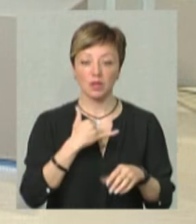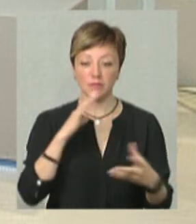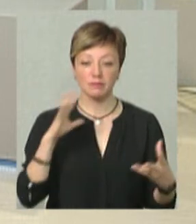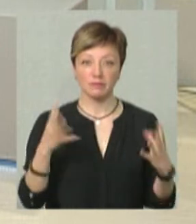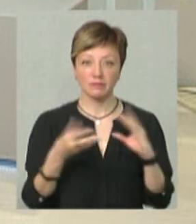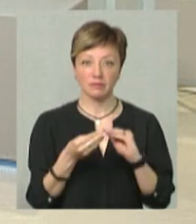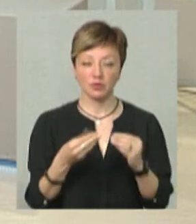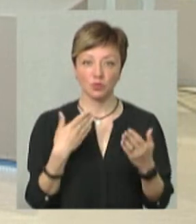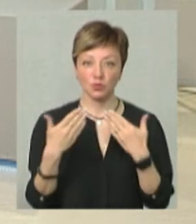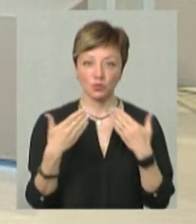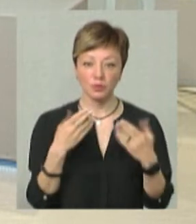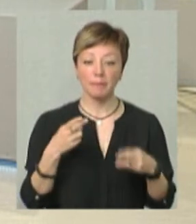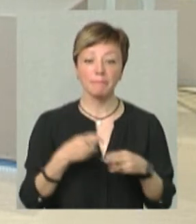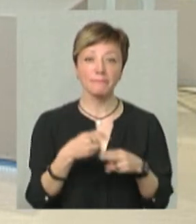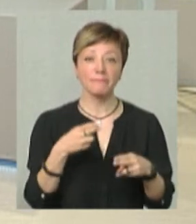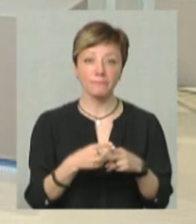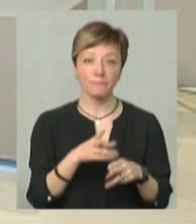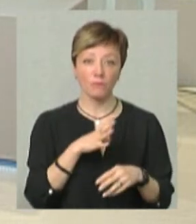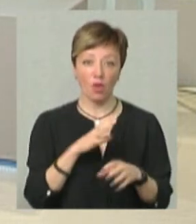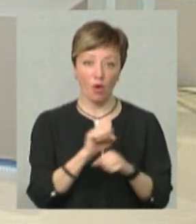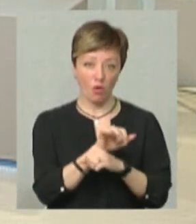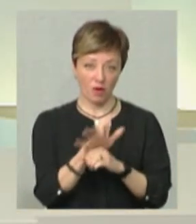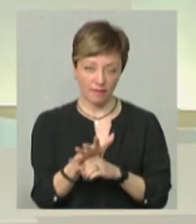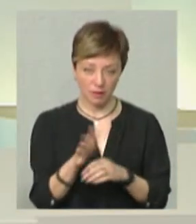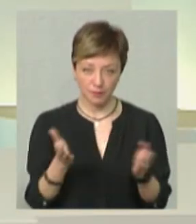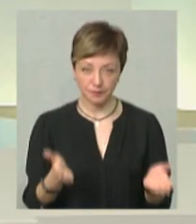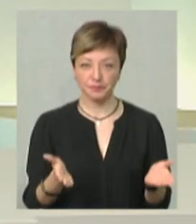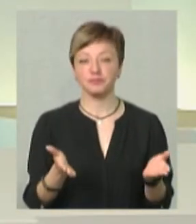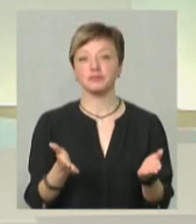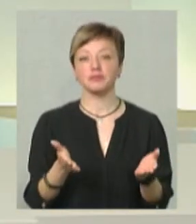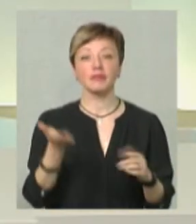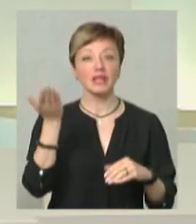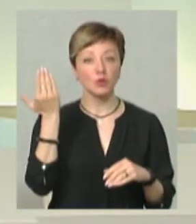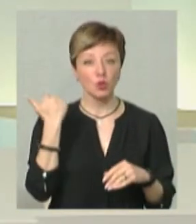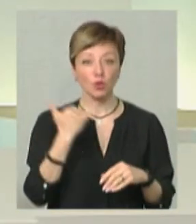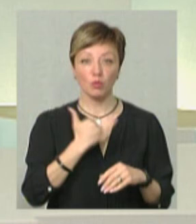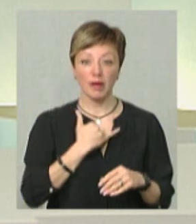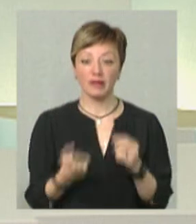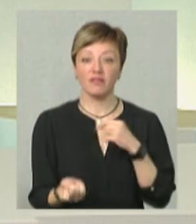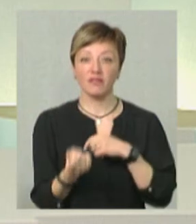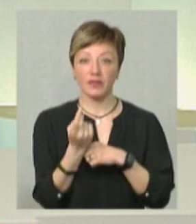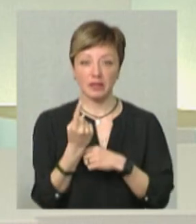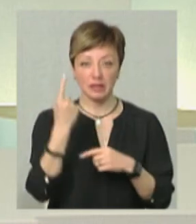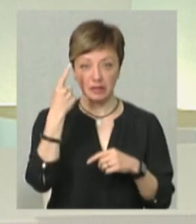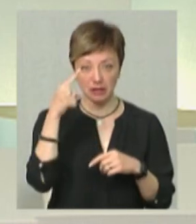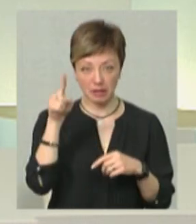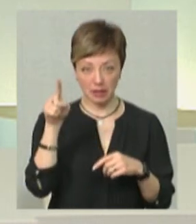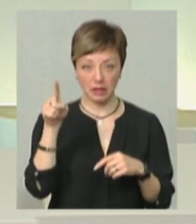плідні стосунки встановились, але перешкодив певним чином коронавірус. І от, власне кажучи, тоді в мене виникла